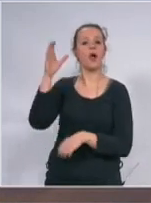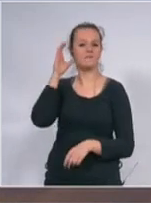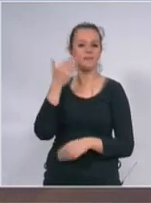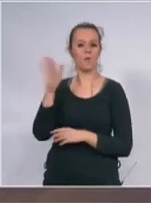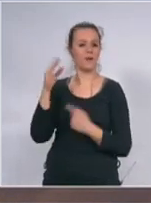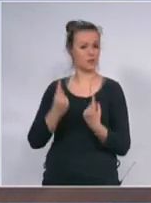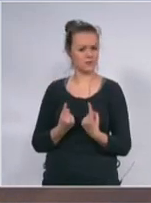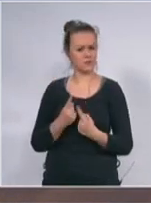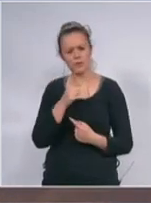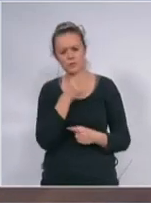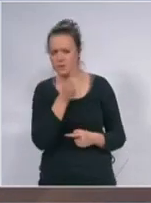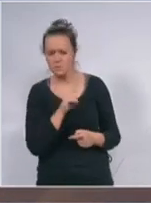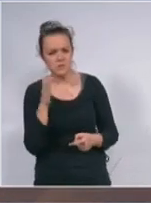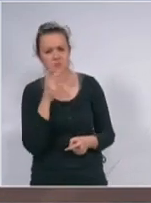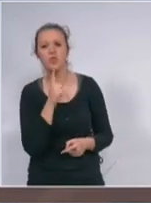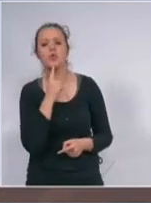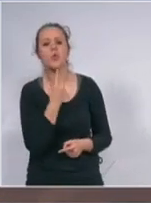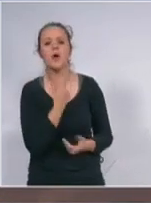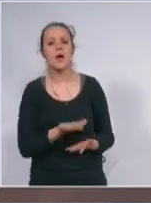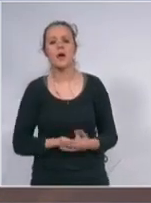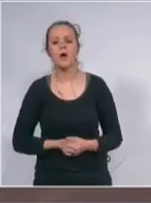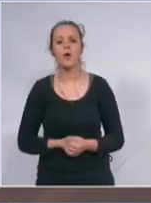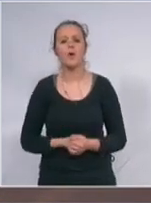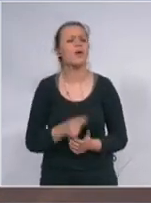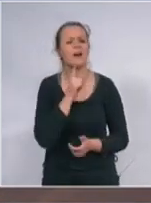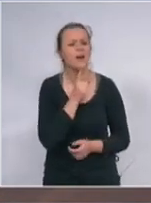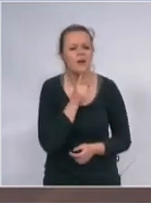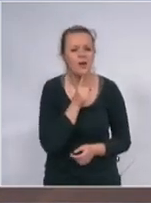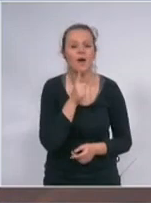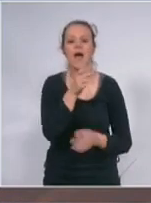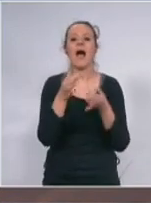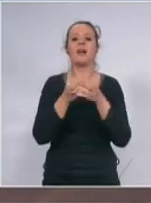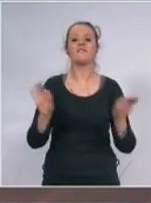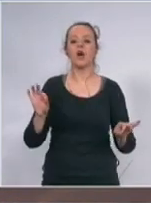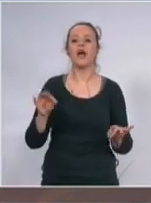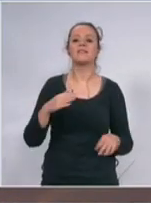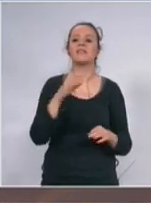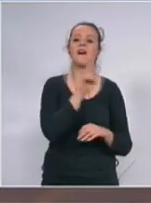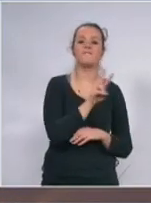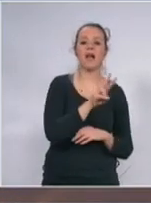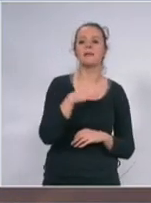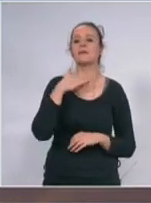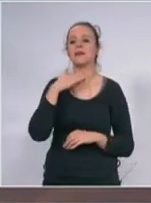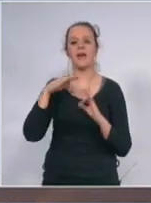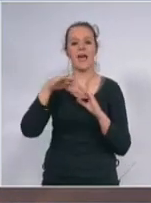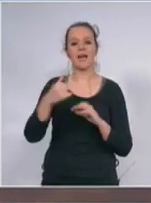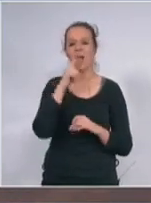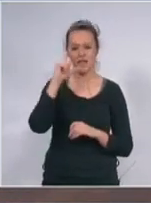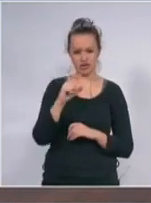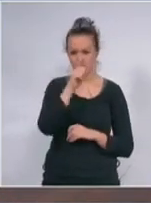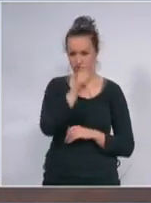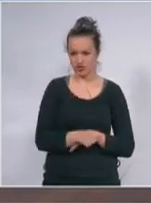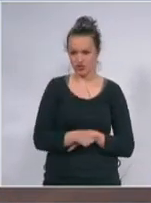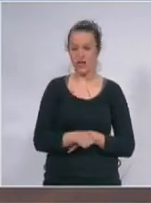rekao? Vladimir Gajić Ko? Advokat Vladimir Gajić je izjavio da vi uživate Stručnjak iz